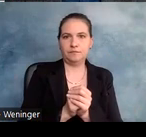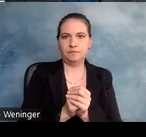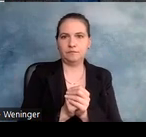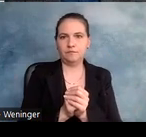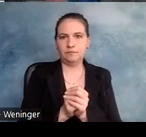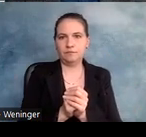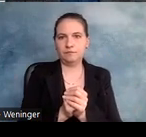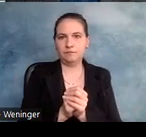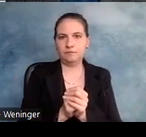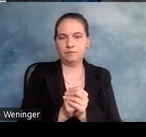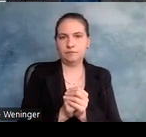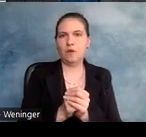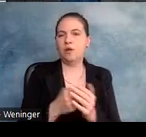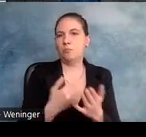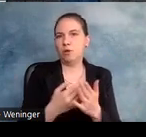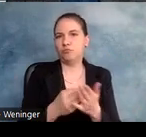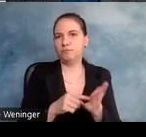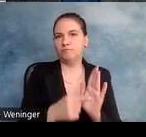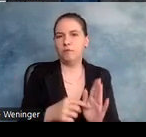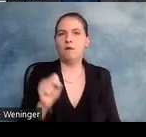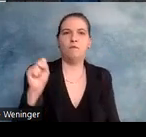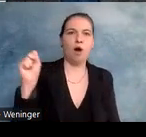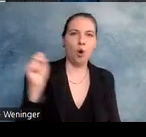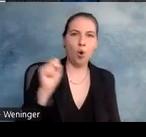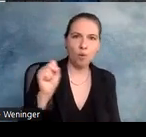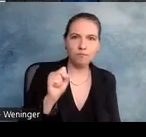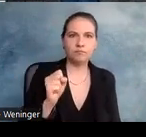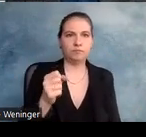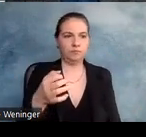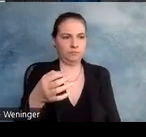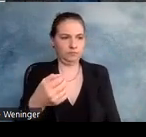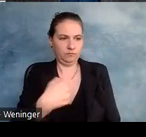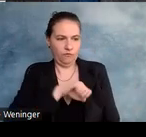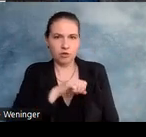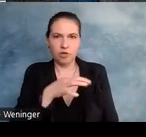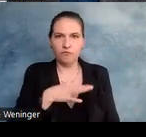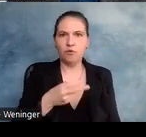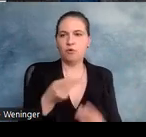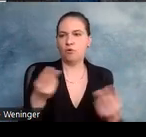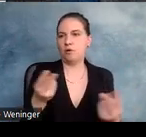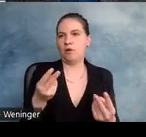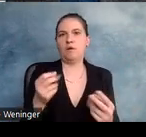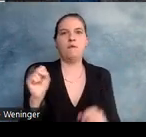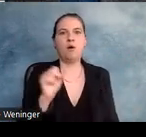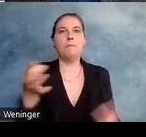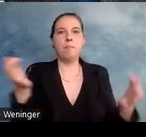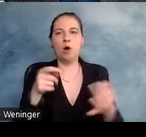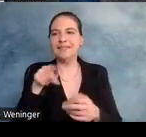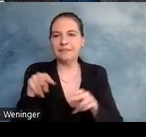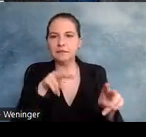einfach ein Hinweis gegeben wird, warum ist das denn vielleicht gut, das zu lesen oder dieses Video anzuschauen, so dass ihr ein bisschen wisst,